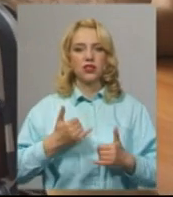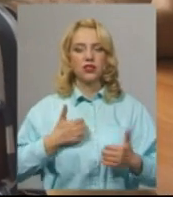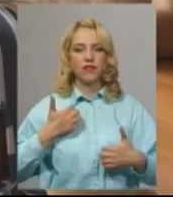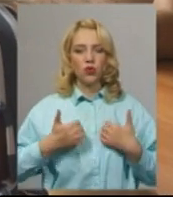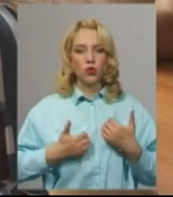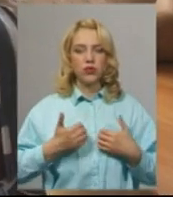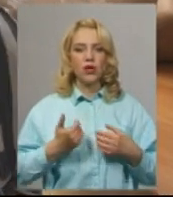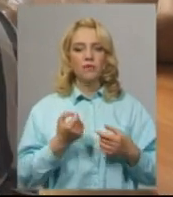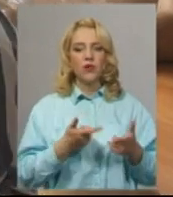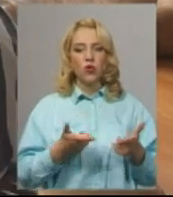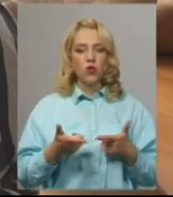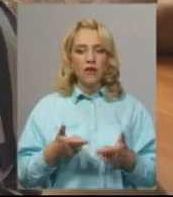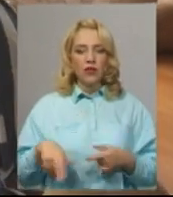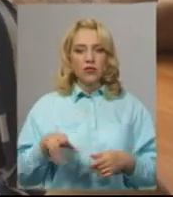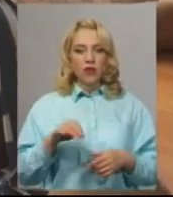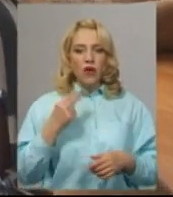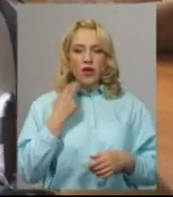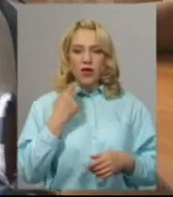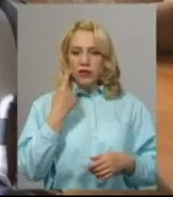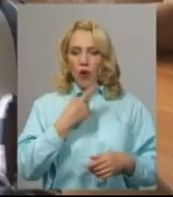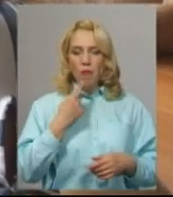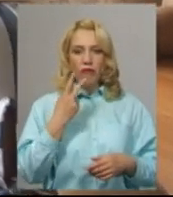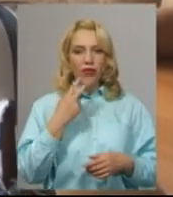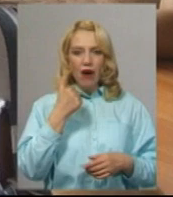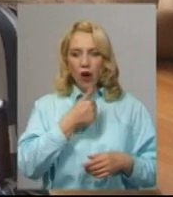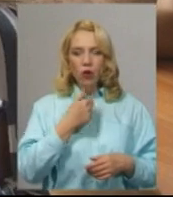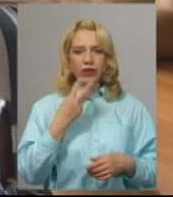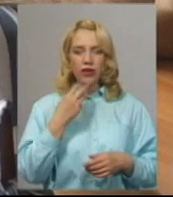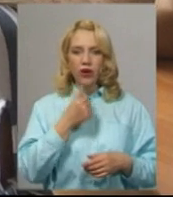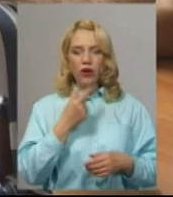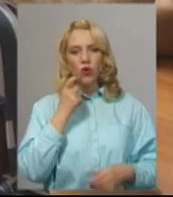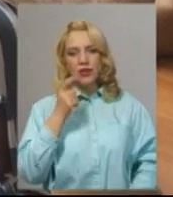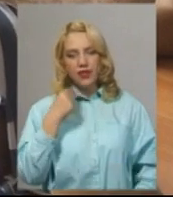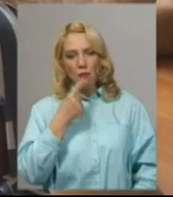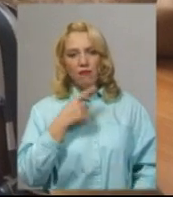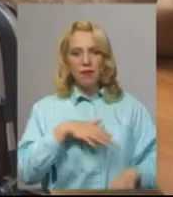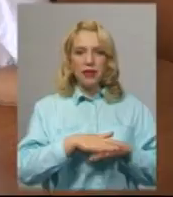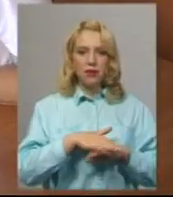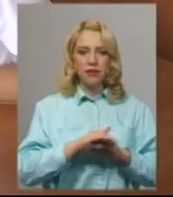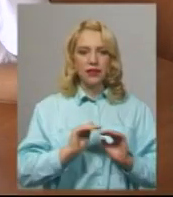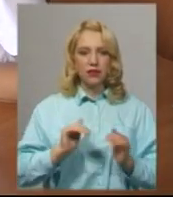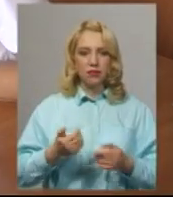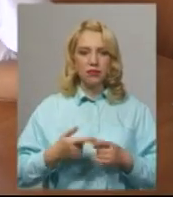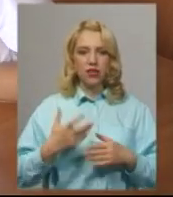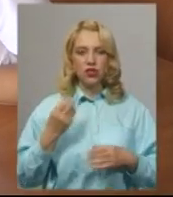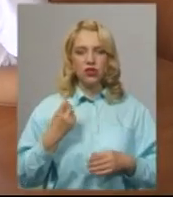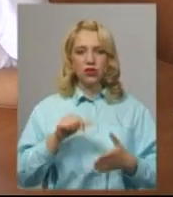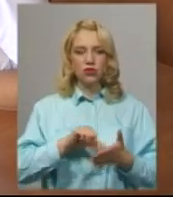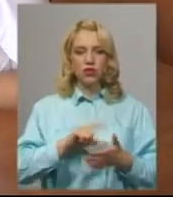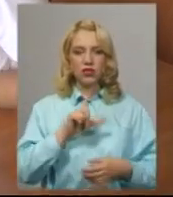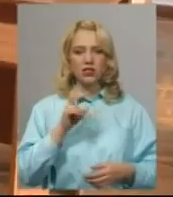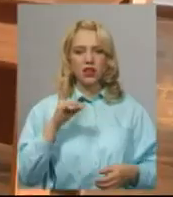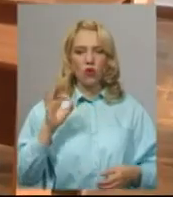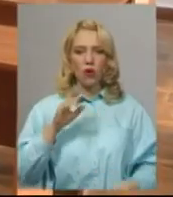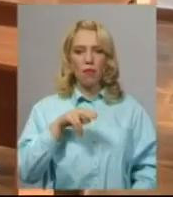готувалась до англійської мови роки 2-3, до української та математики трішки менше. Ще один учасник ЗНО –